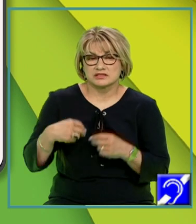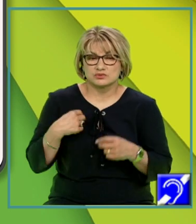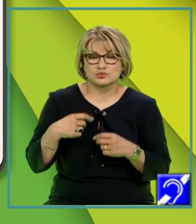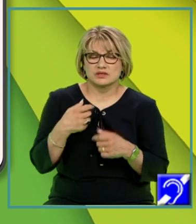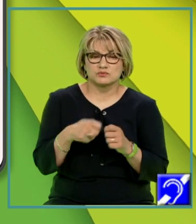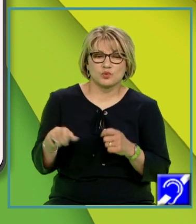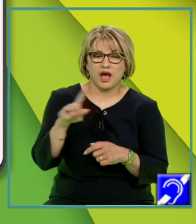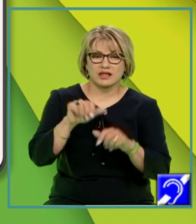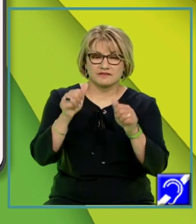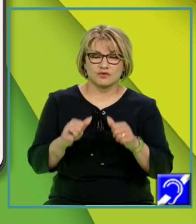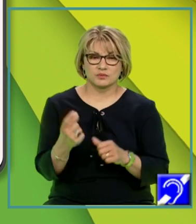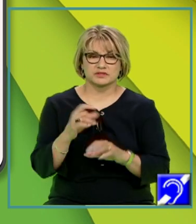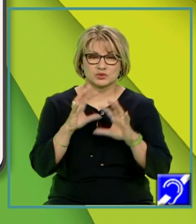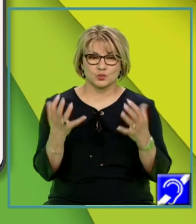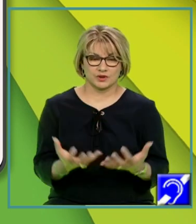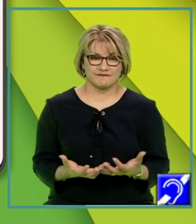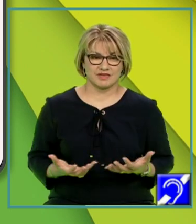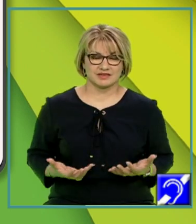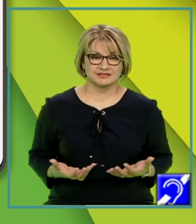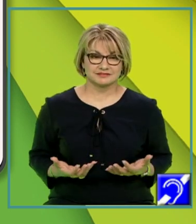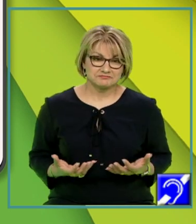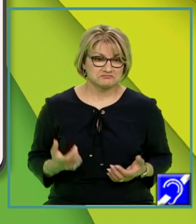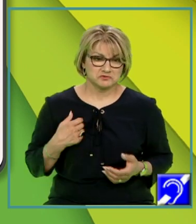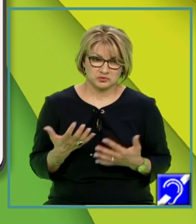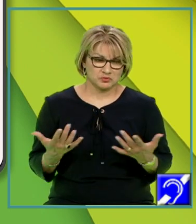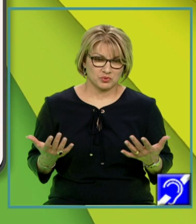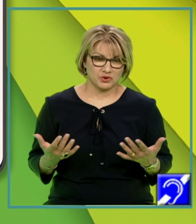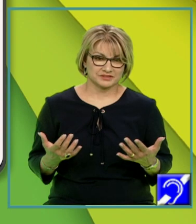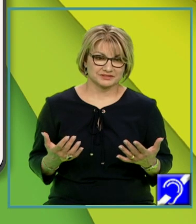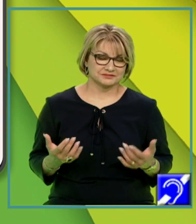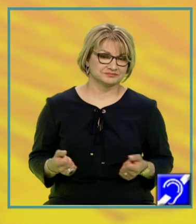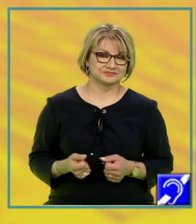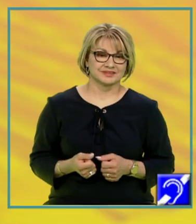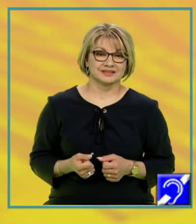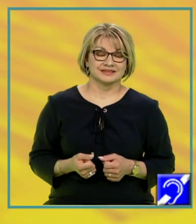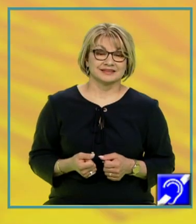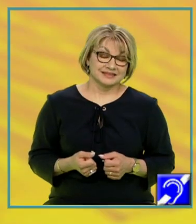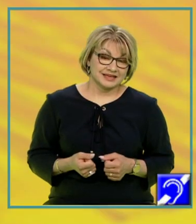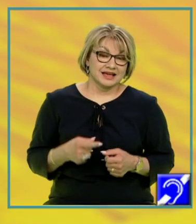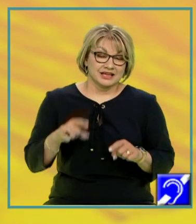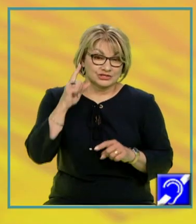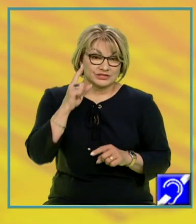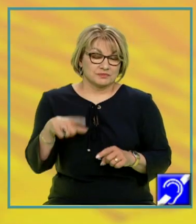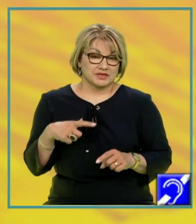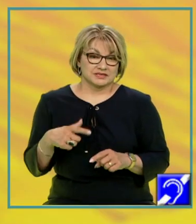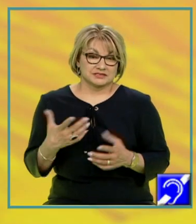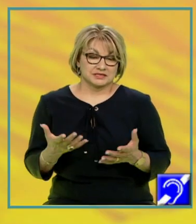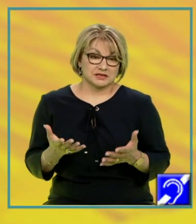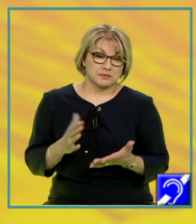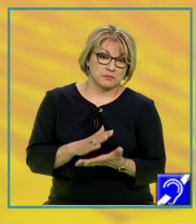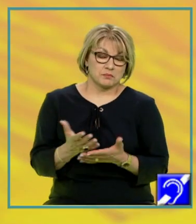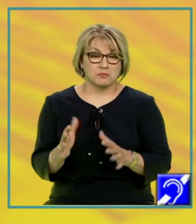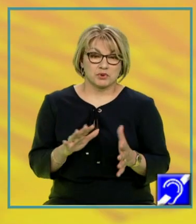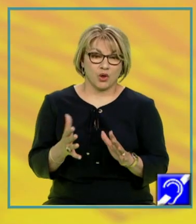niciodată să cercetăm toate formele de viață posibile. După câte știm, e foarte probabil